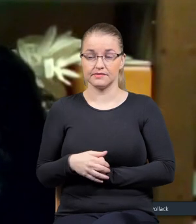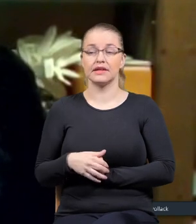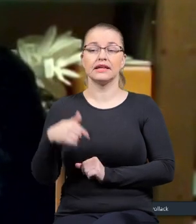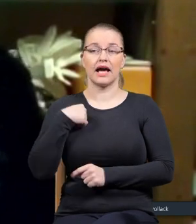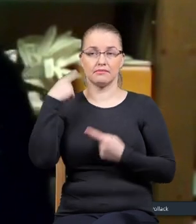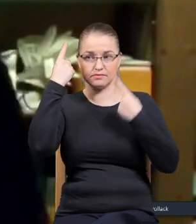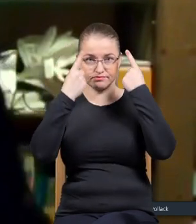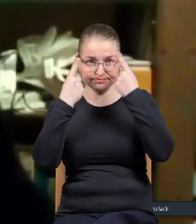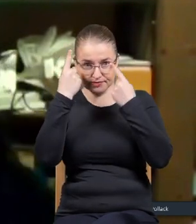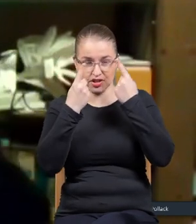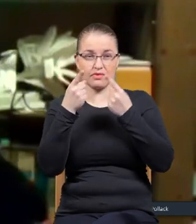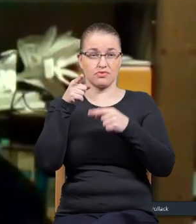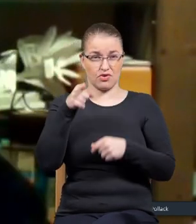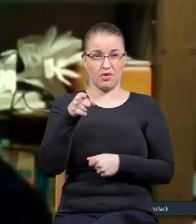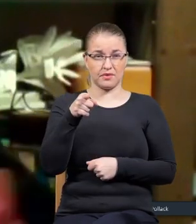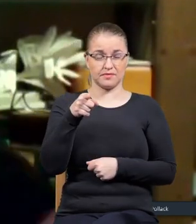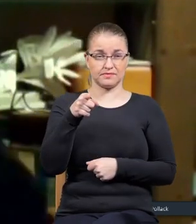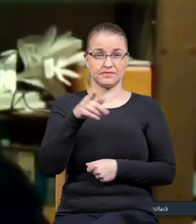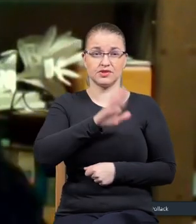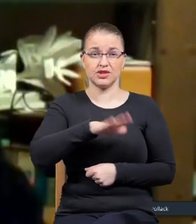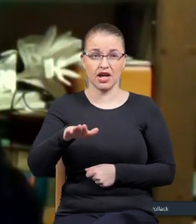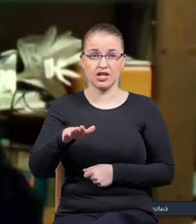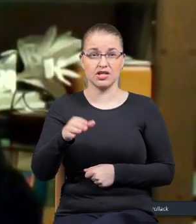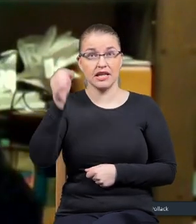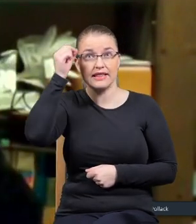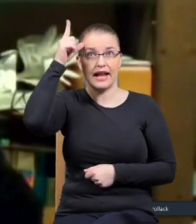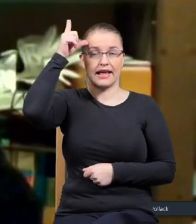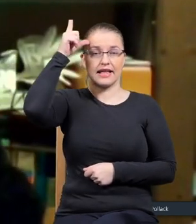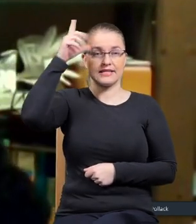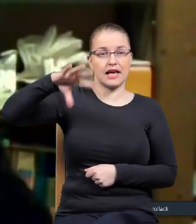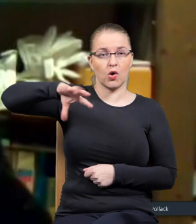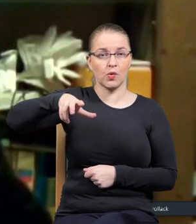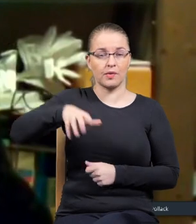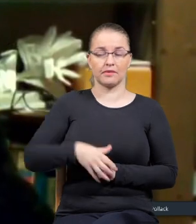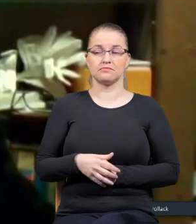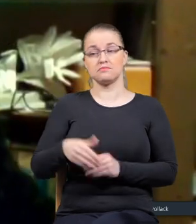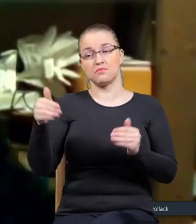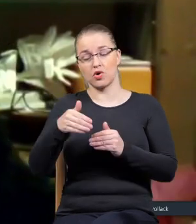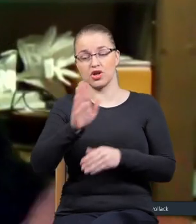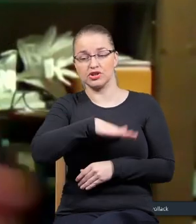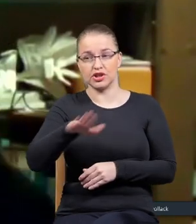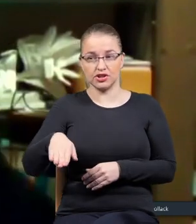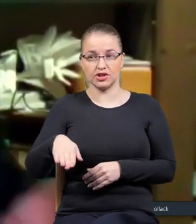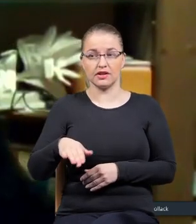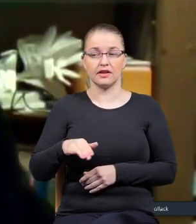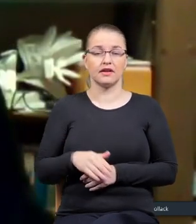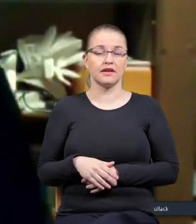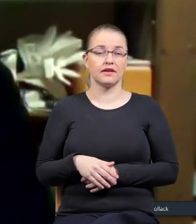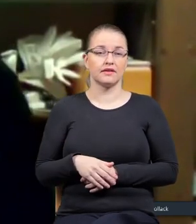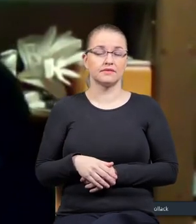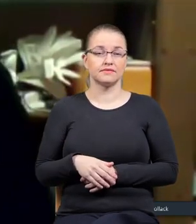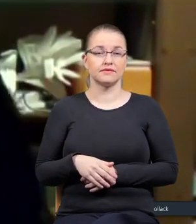domyślałem, że to dzieci jakiejś inteligencji, prawda, może dzieci właśnie czy